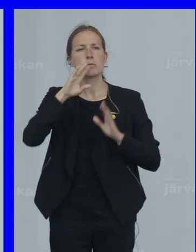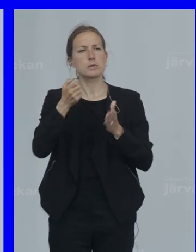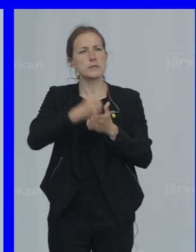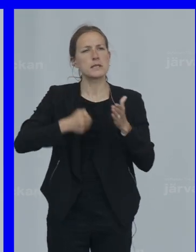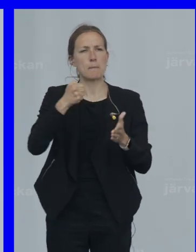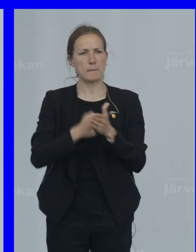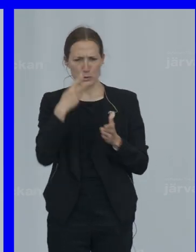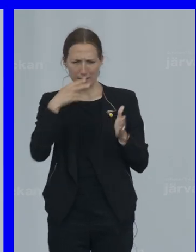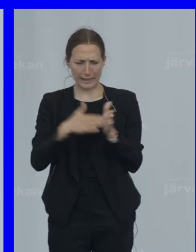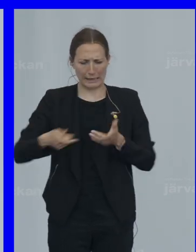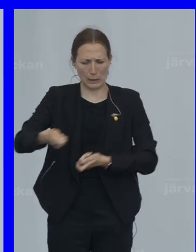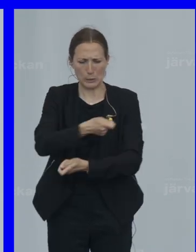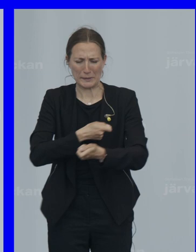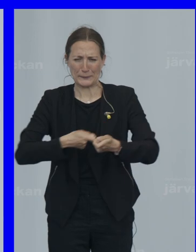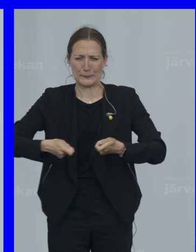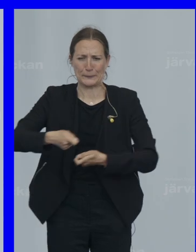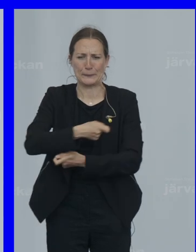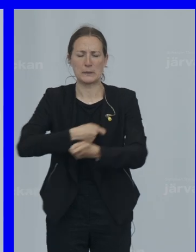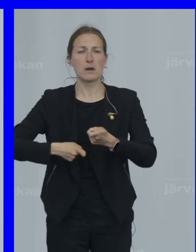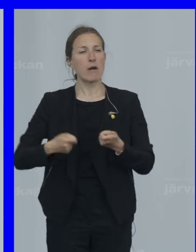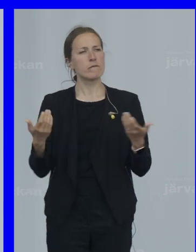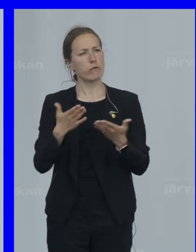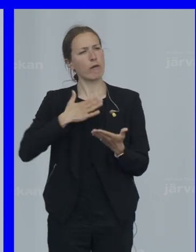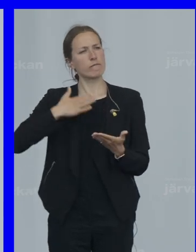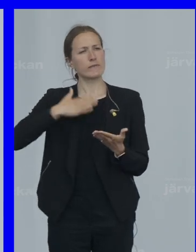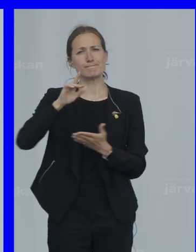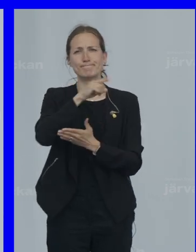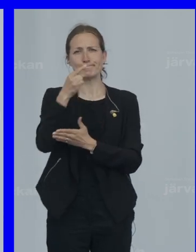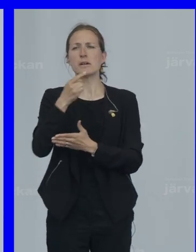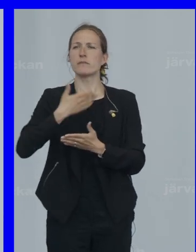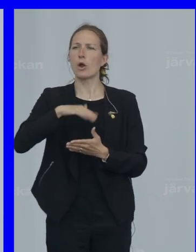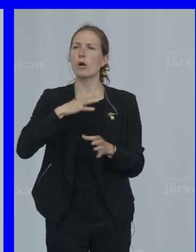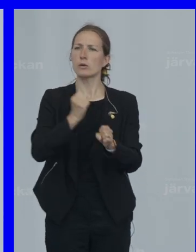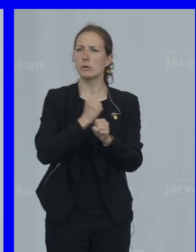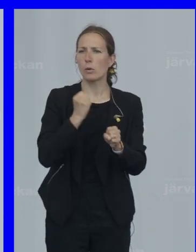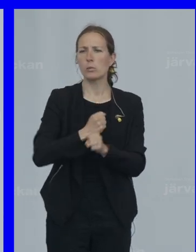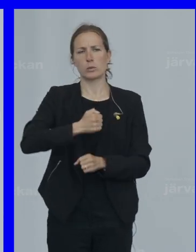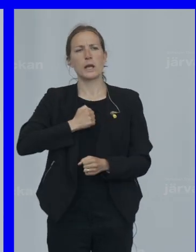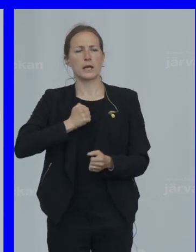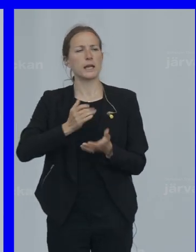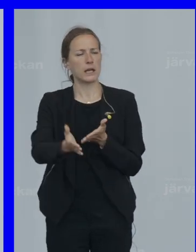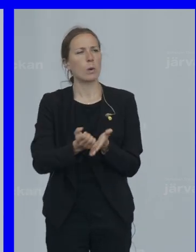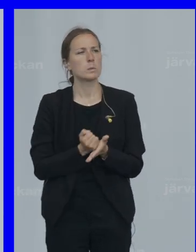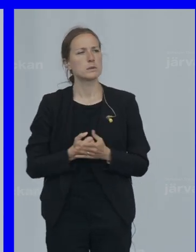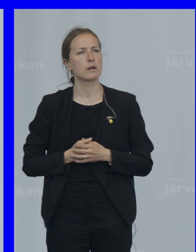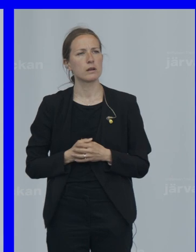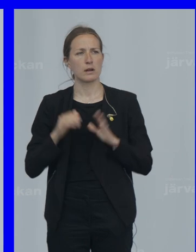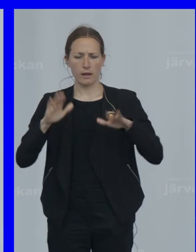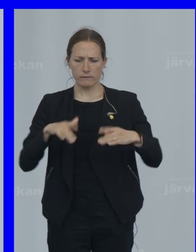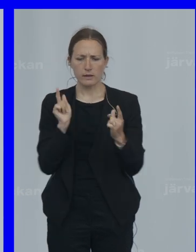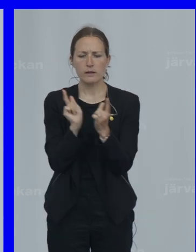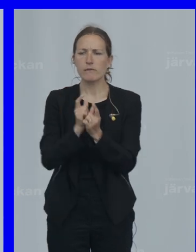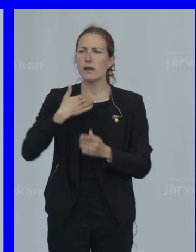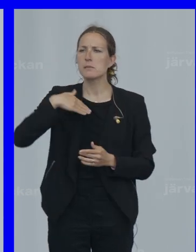ihop ekonomin Och som inte önskar någonting hellre än ett arbete Och en egen inkomst Jag har träffat